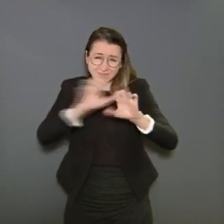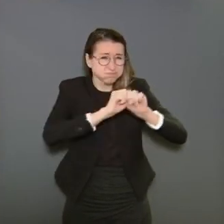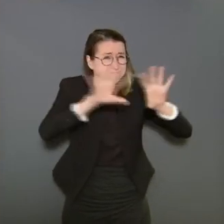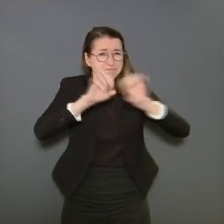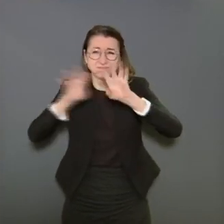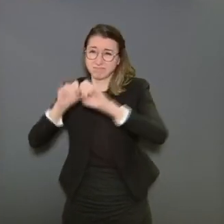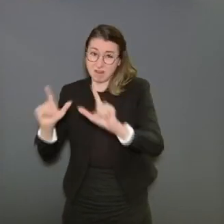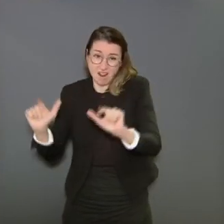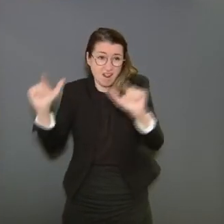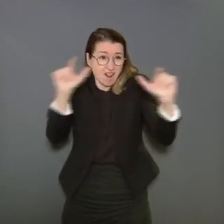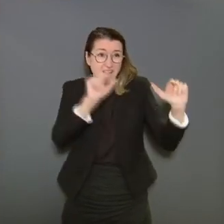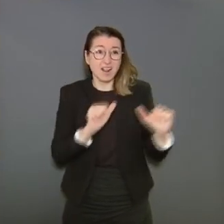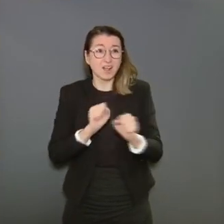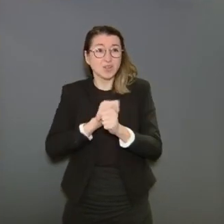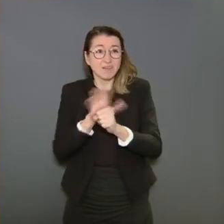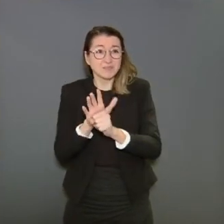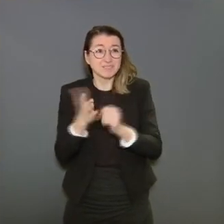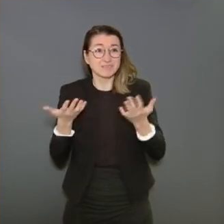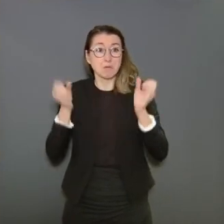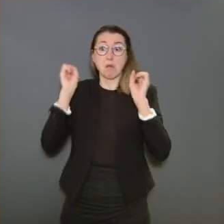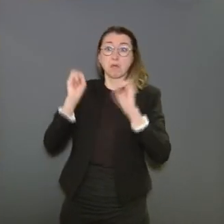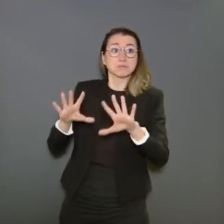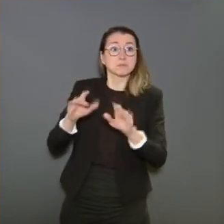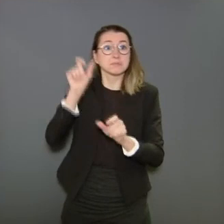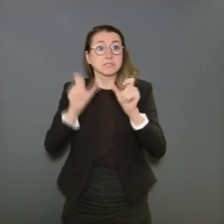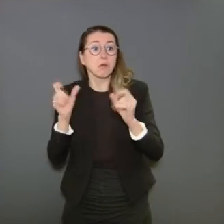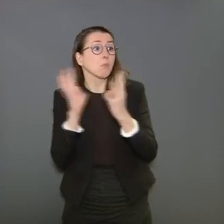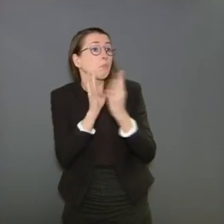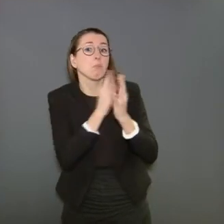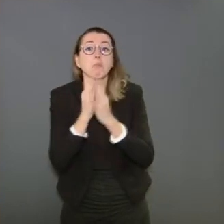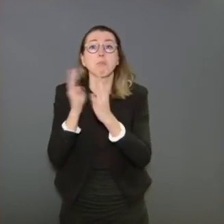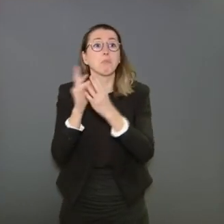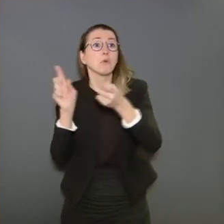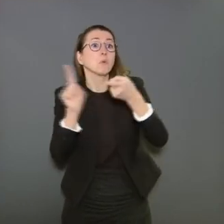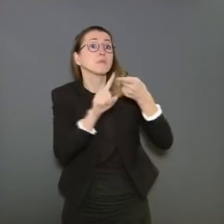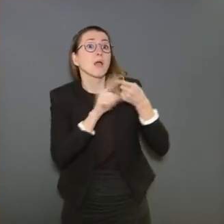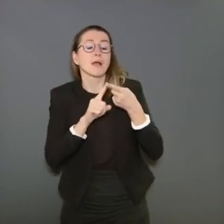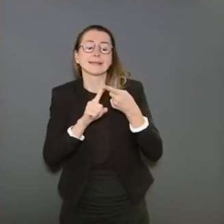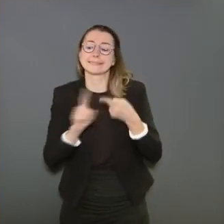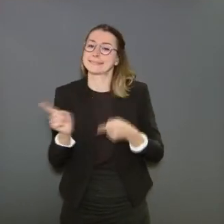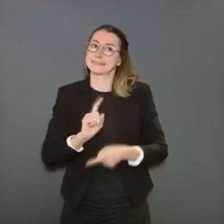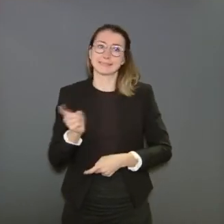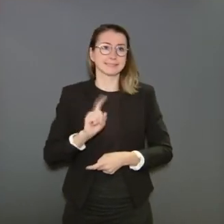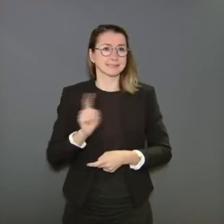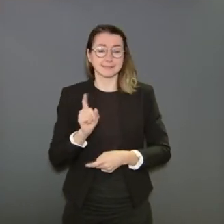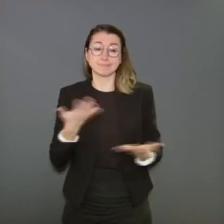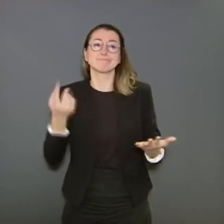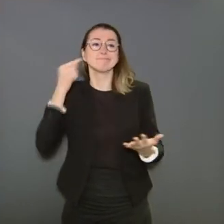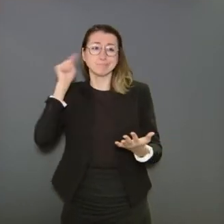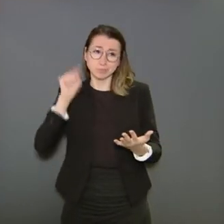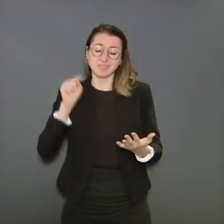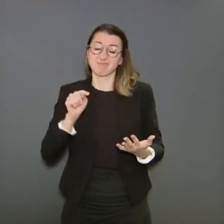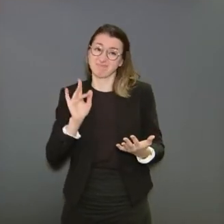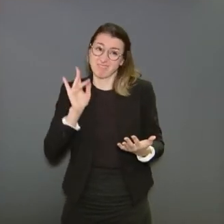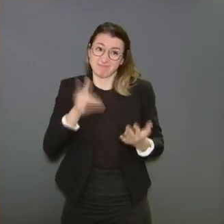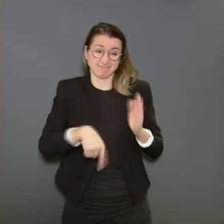pouvons pas permettre à trop de gens d'être ensemble à la même place. C'est pour ça que nous adopterons des règles plus restrictives dans le